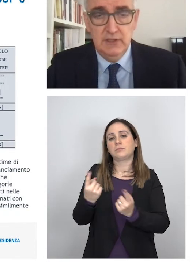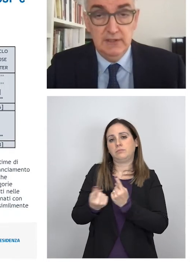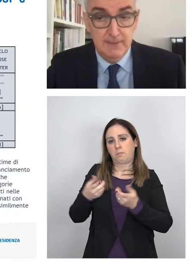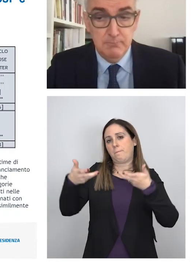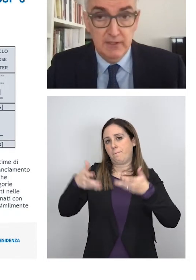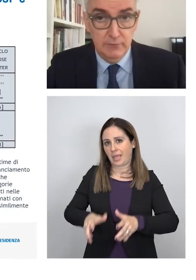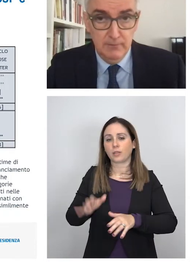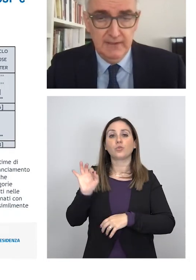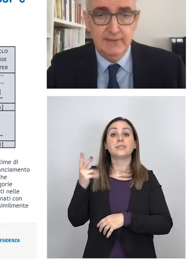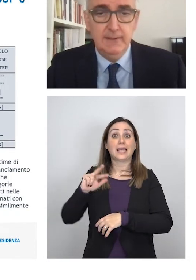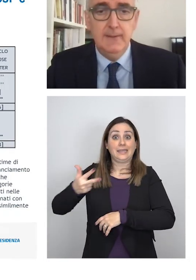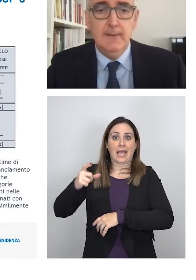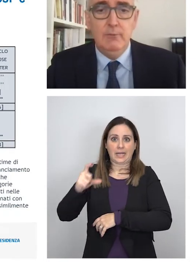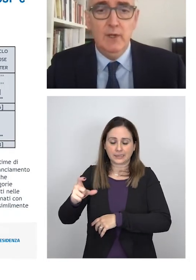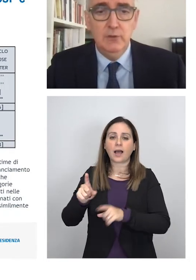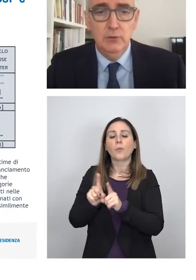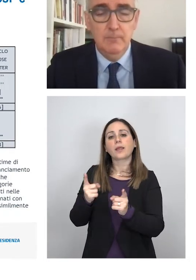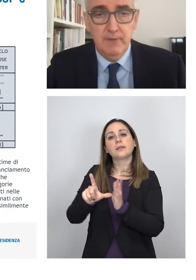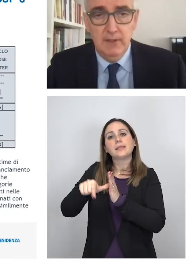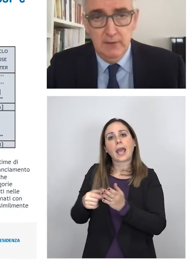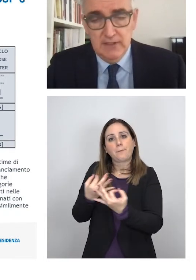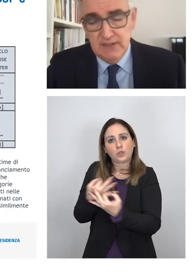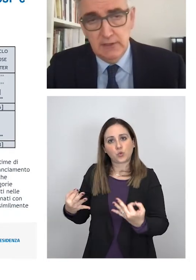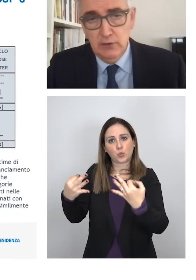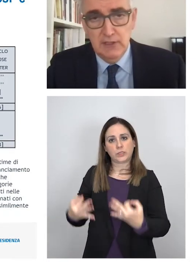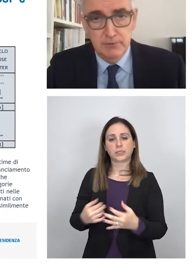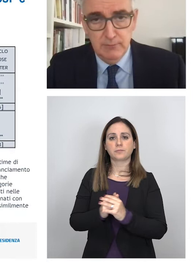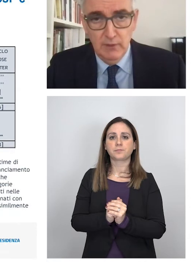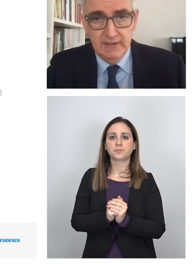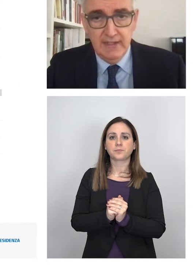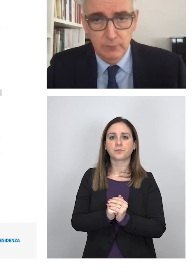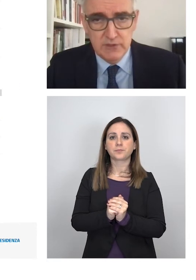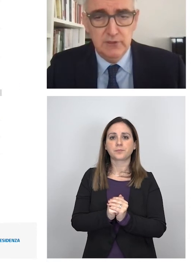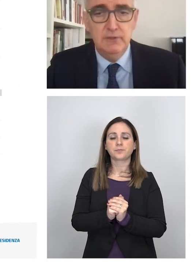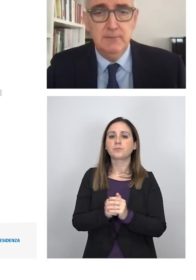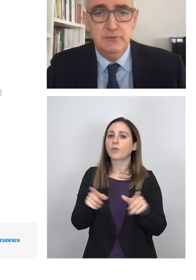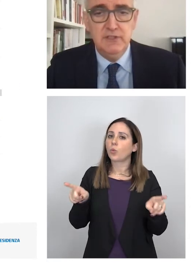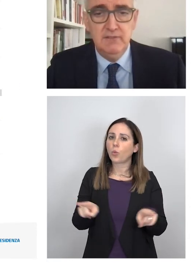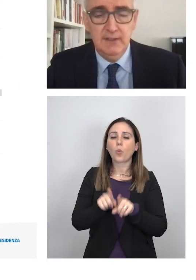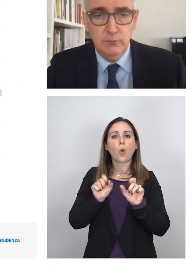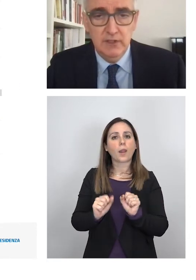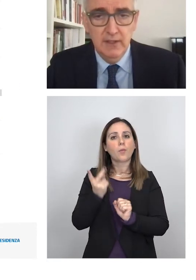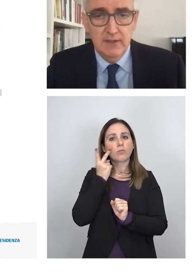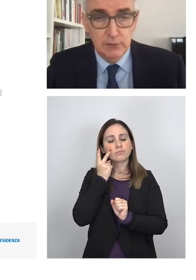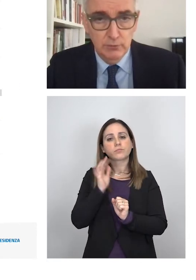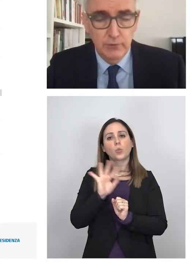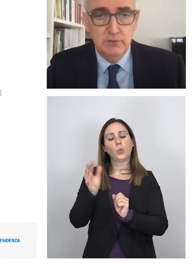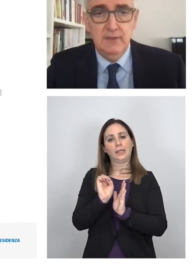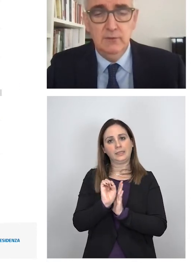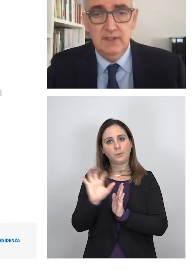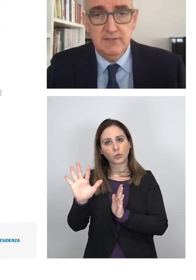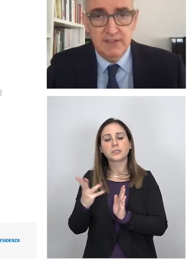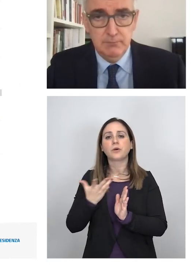terza dose nei tempi raccomandati quando la stessa cosa la possiamo guardare in questo tipo di diapositiva in cui si